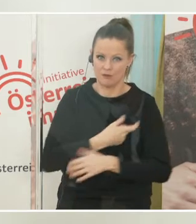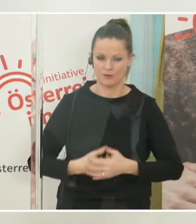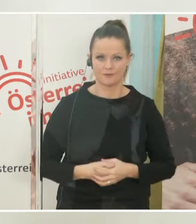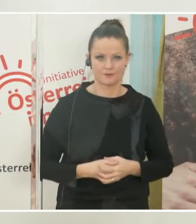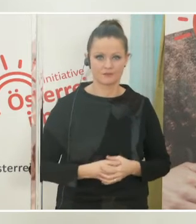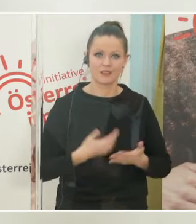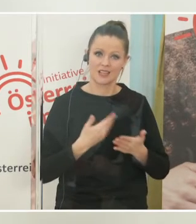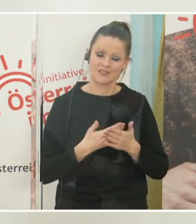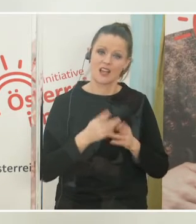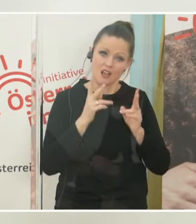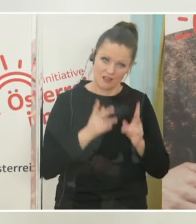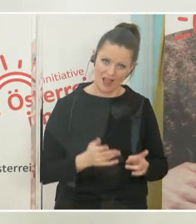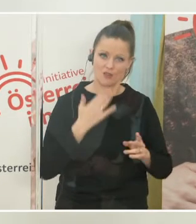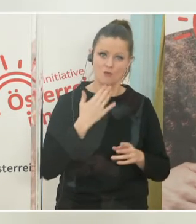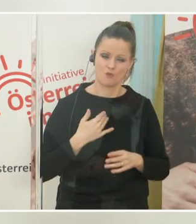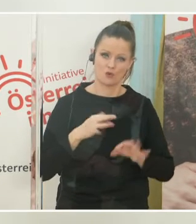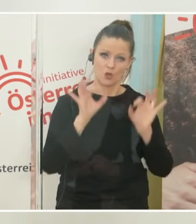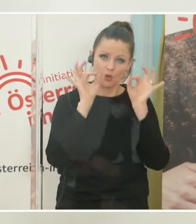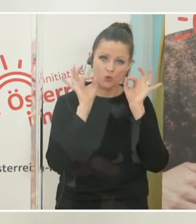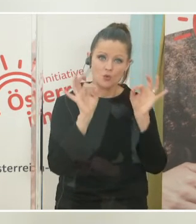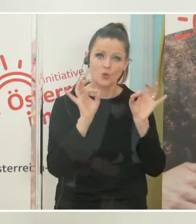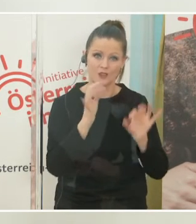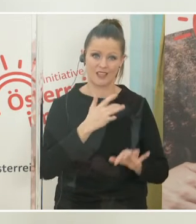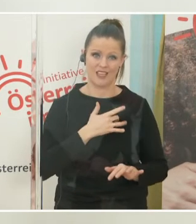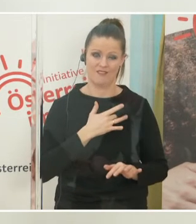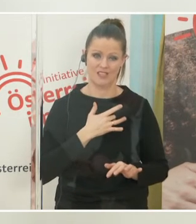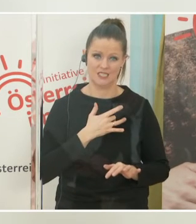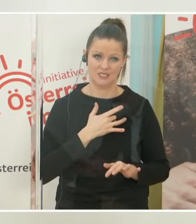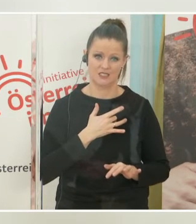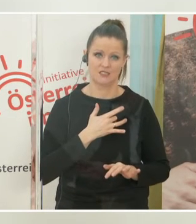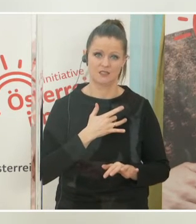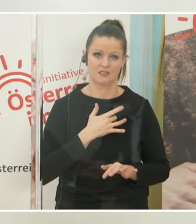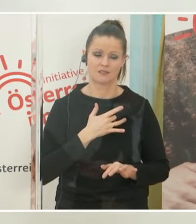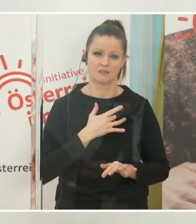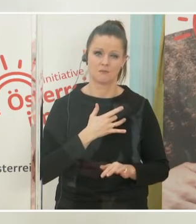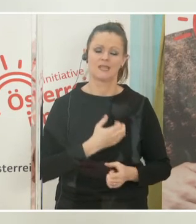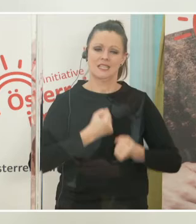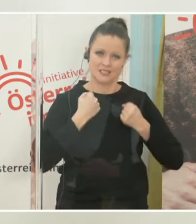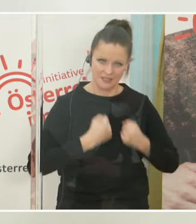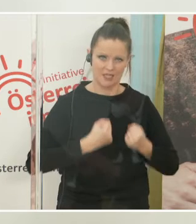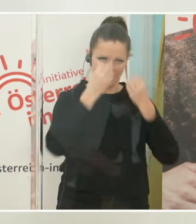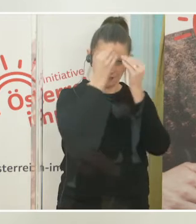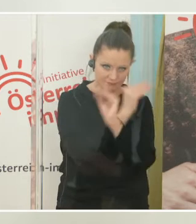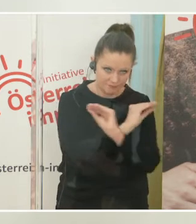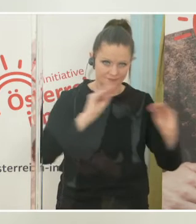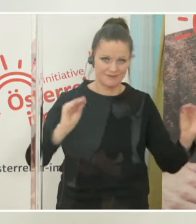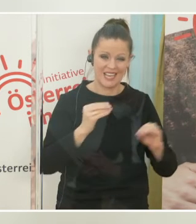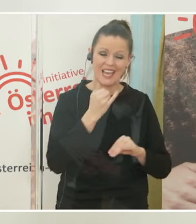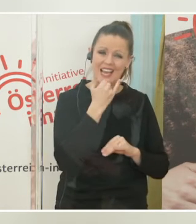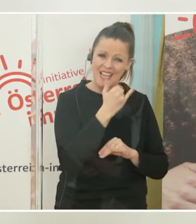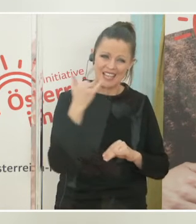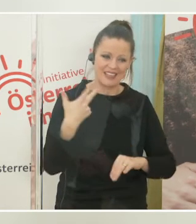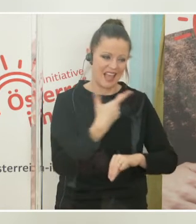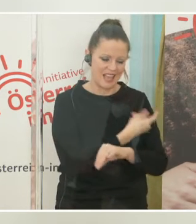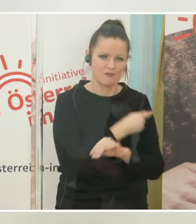oder möchte ich mit gutem Gewissen meine Überzeugung mit Ihnen teilen. Jede Impfung, die in Österreich